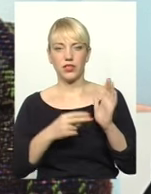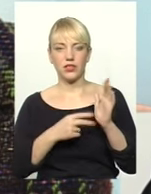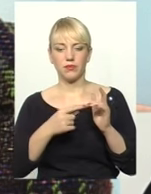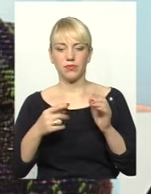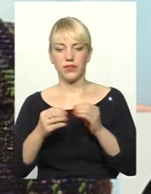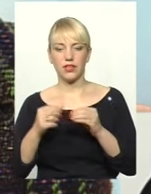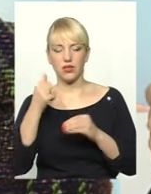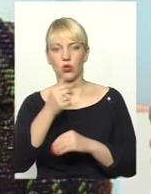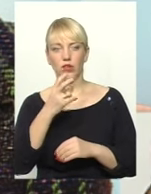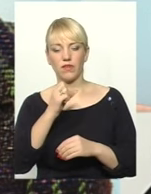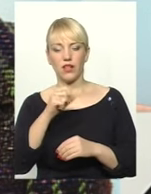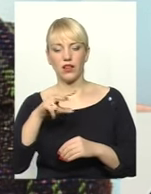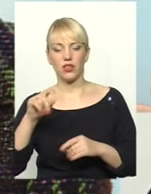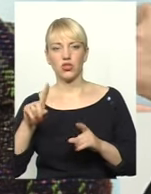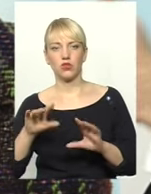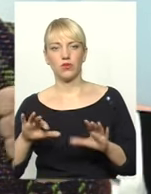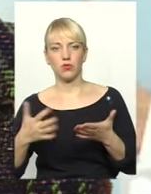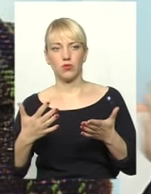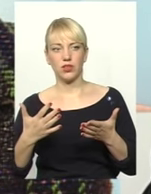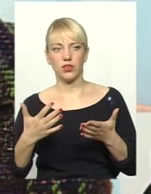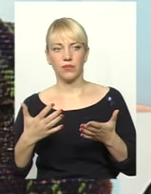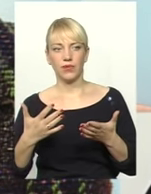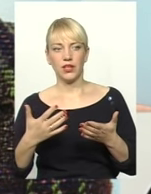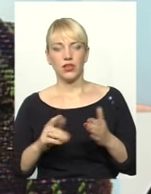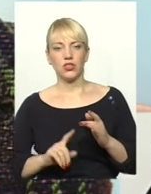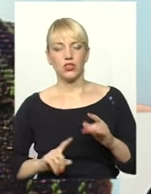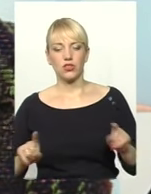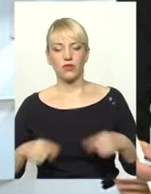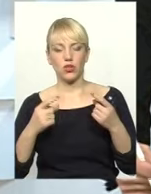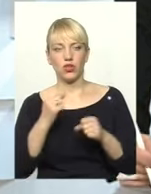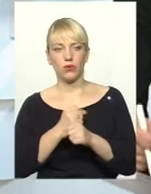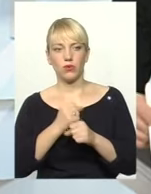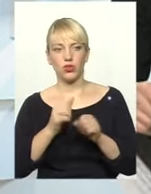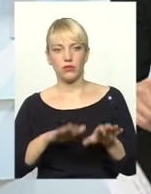років. Але, що відбулося? Створили робочі місця.